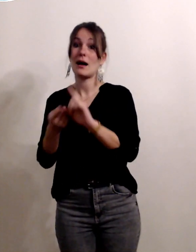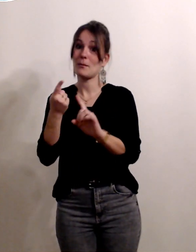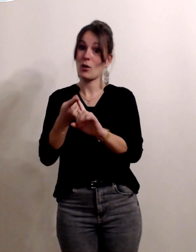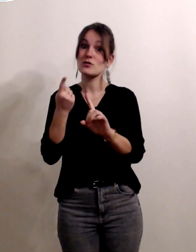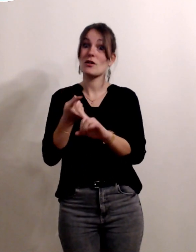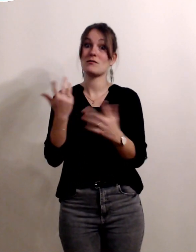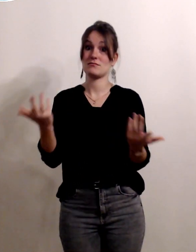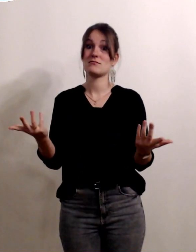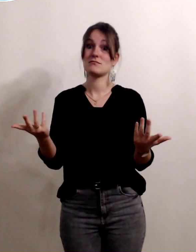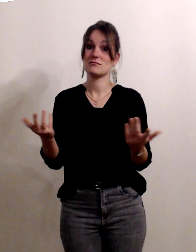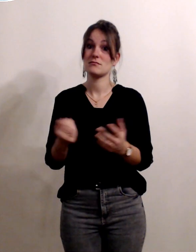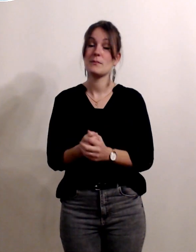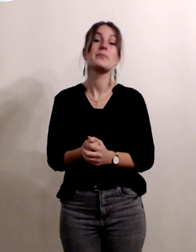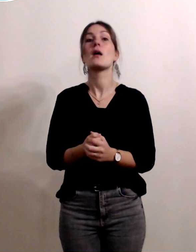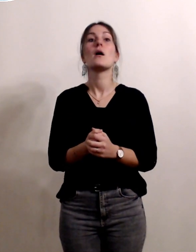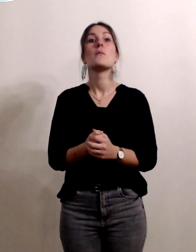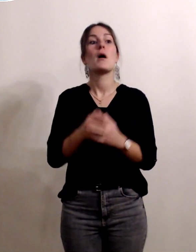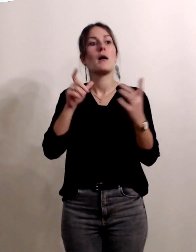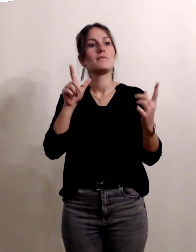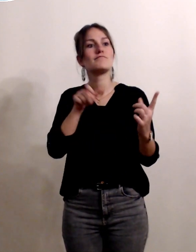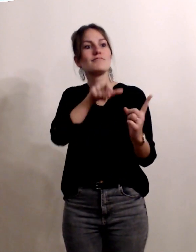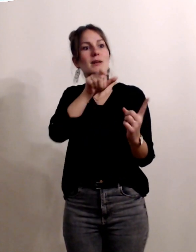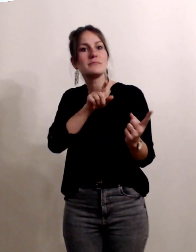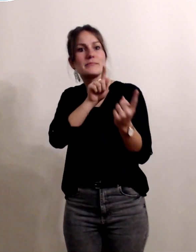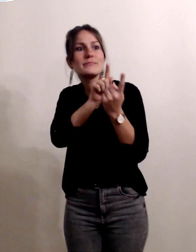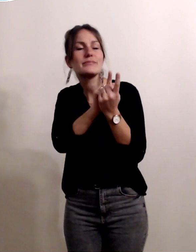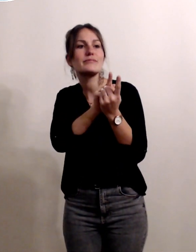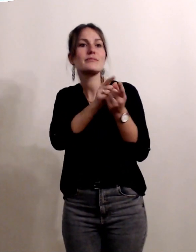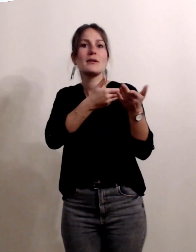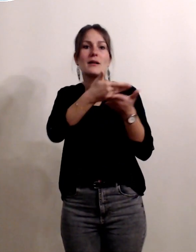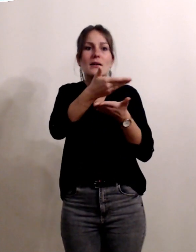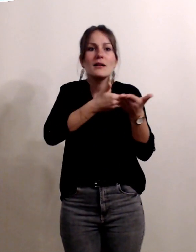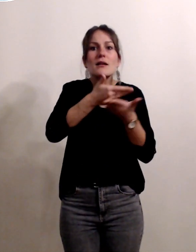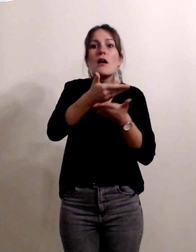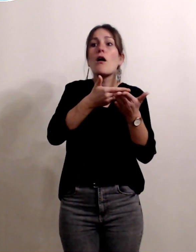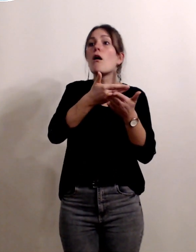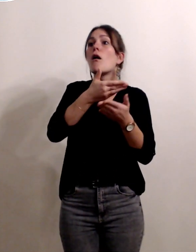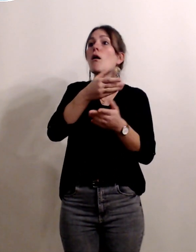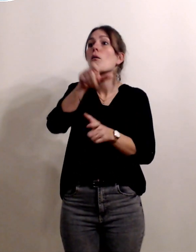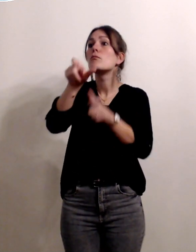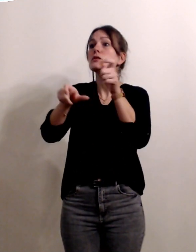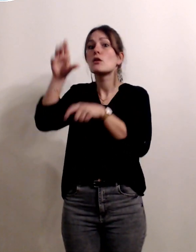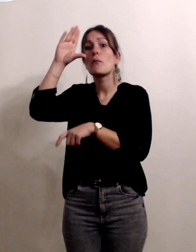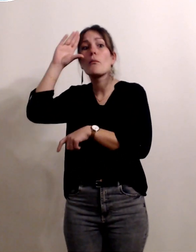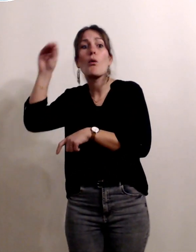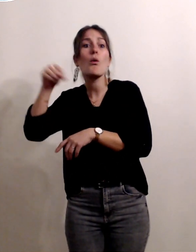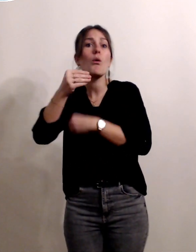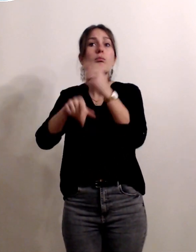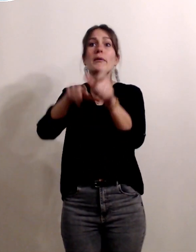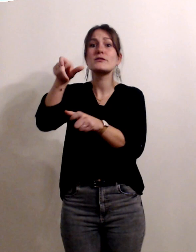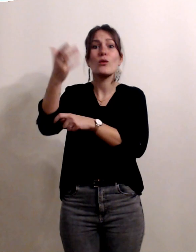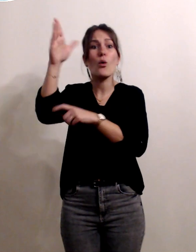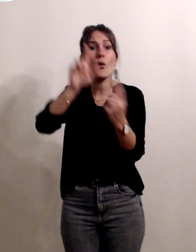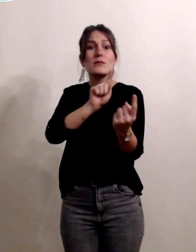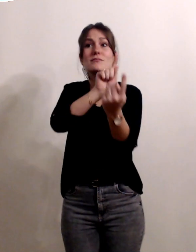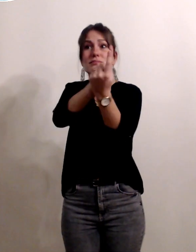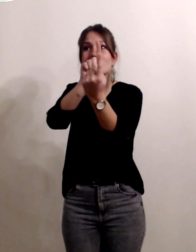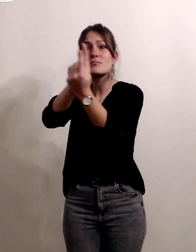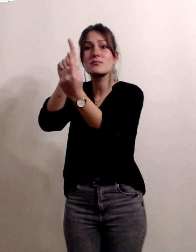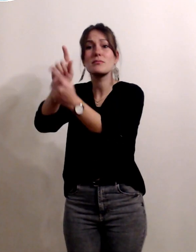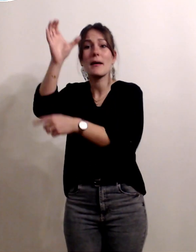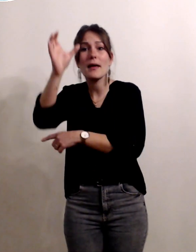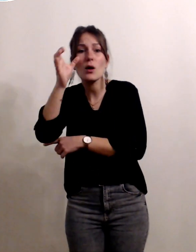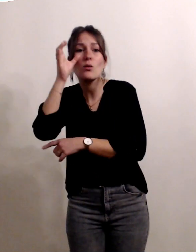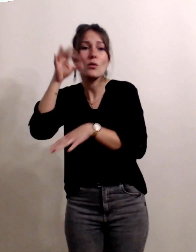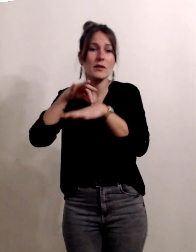parce que c'est possiblement quelqu'un qui va vous mettre en lien avec d'autres intervenants d'autres interlocuteurs vous